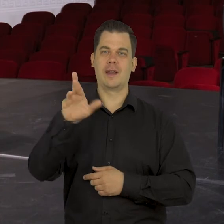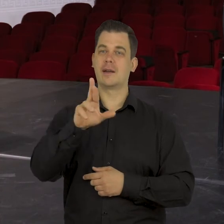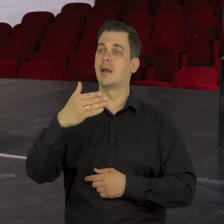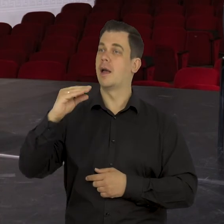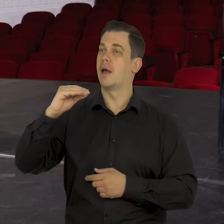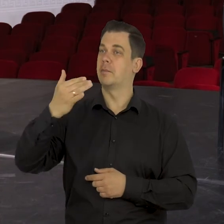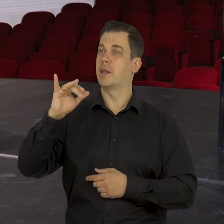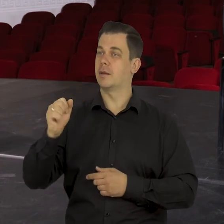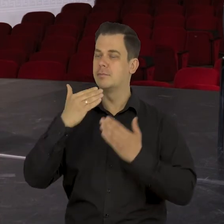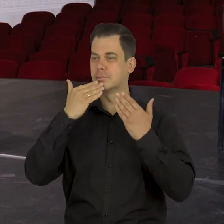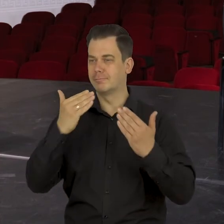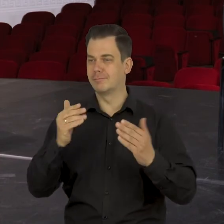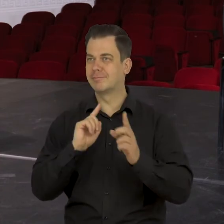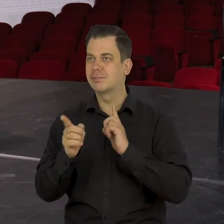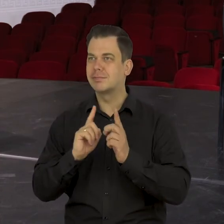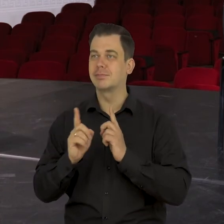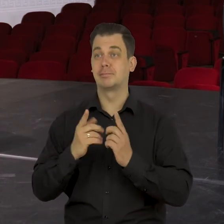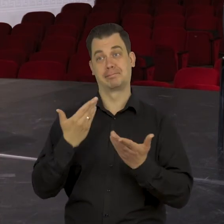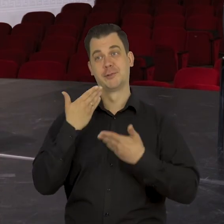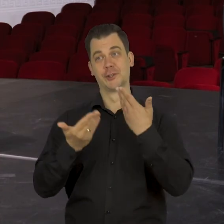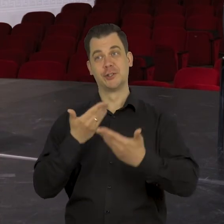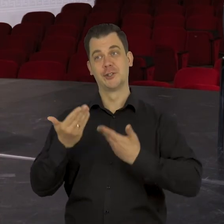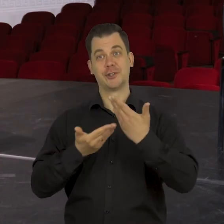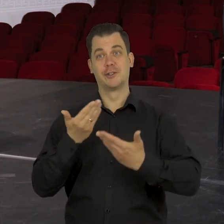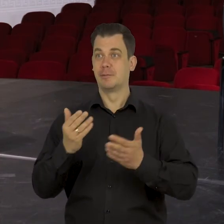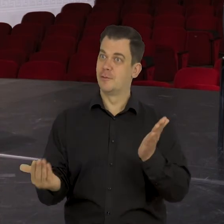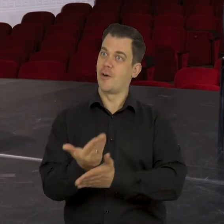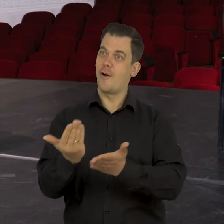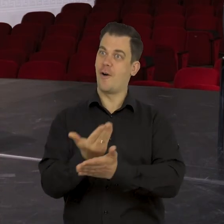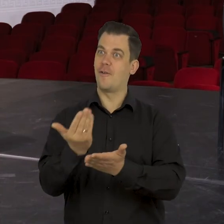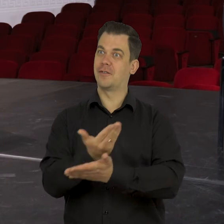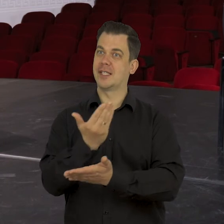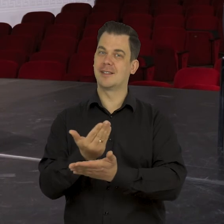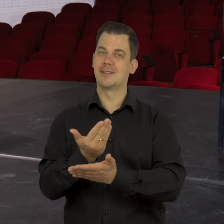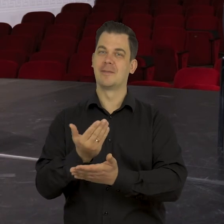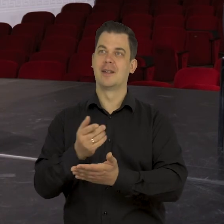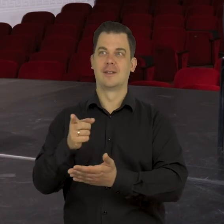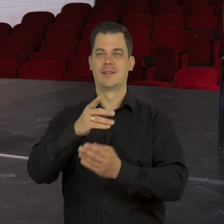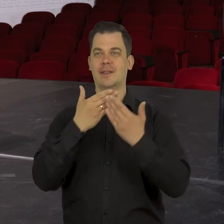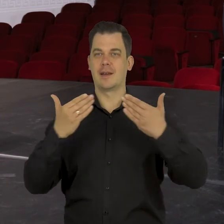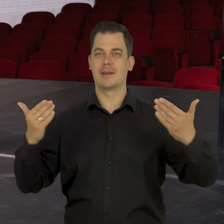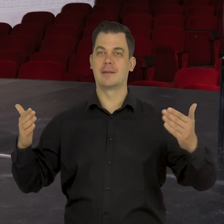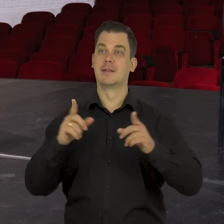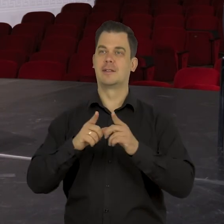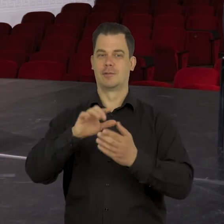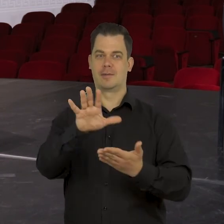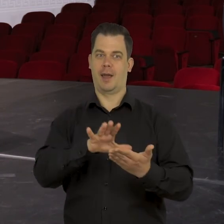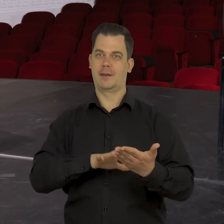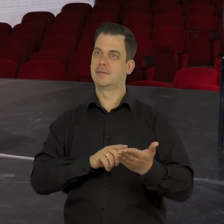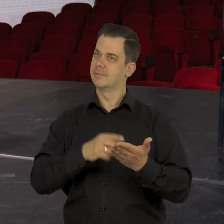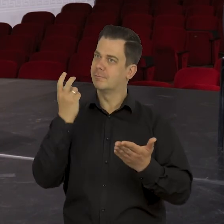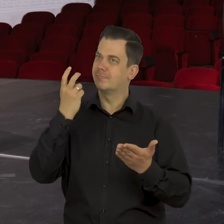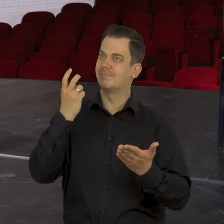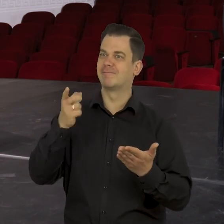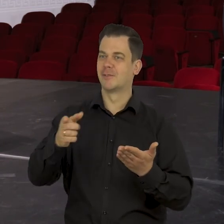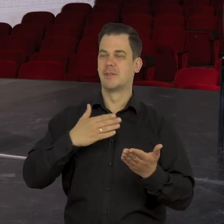osoba. Pani Emilio, ja bardzo pani dziękuję za rozmowę i życzę nowych wyzwań w teatrze i pracy